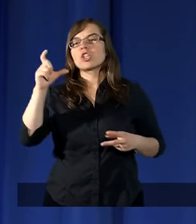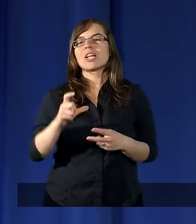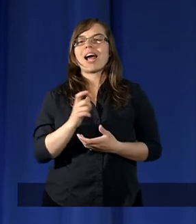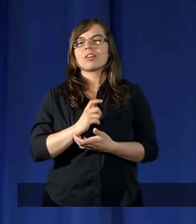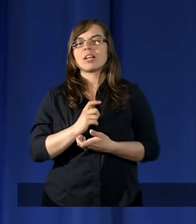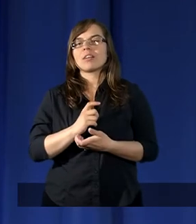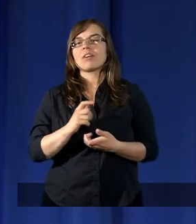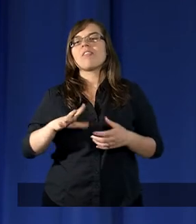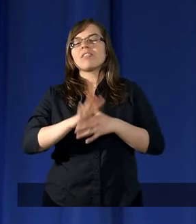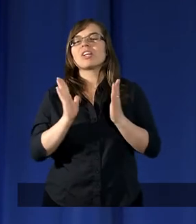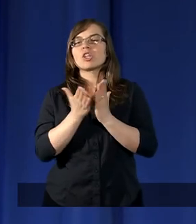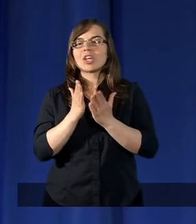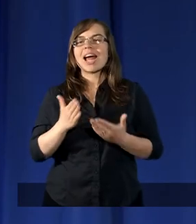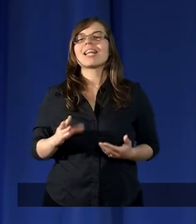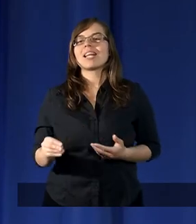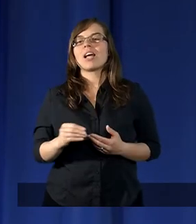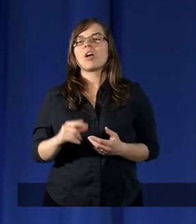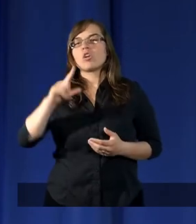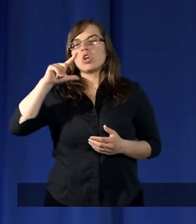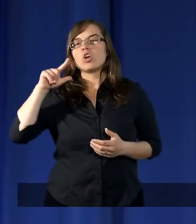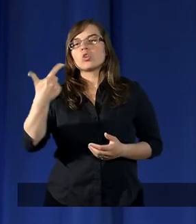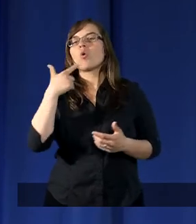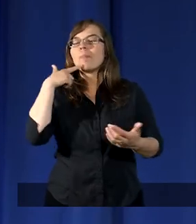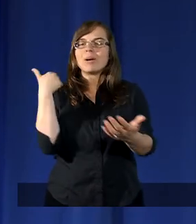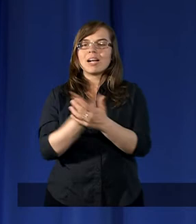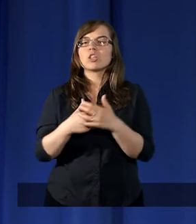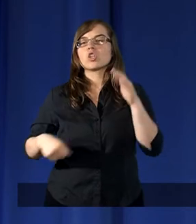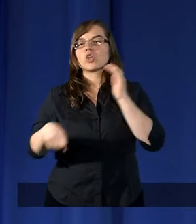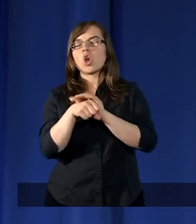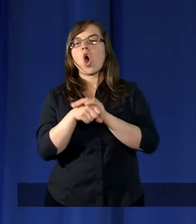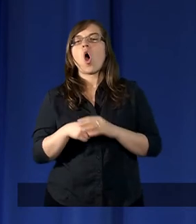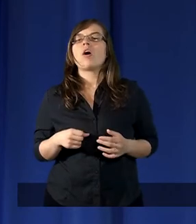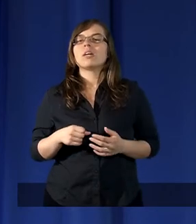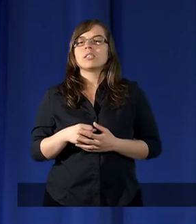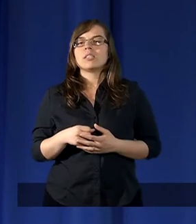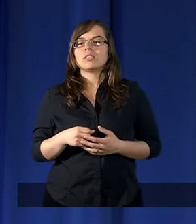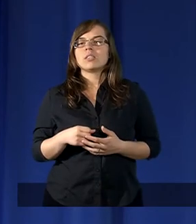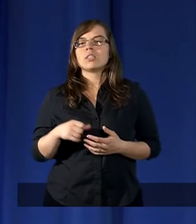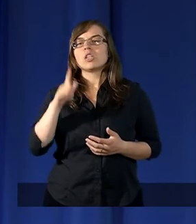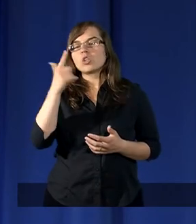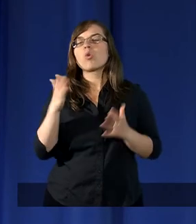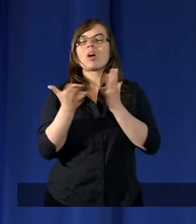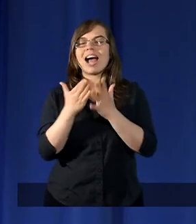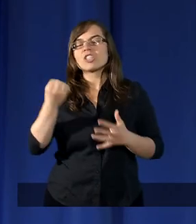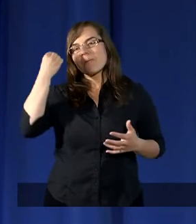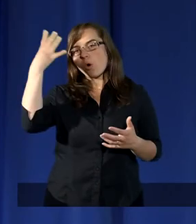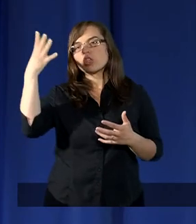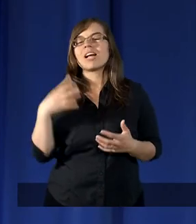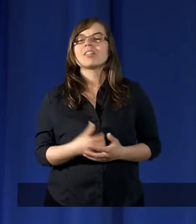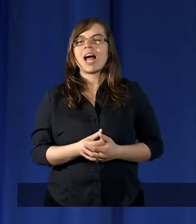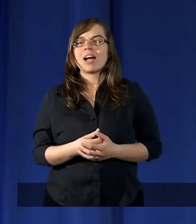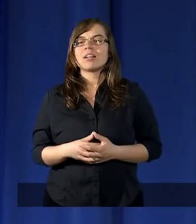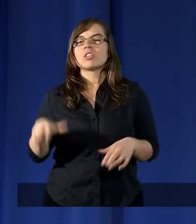w księdze w drugim liście do w drugim księdze Mojżesza